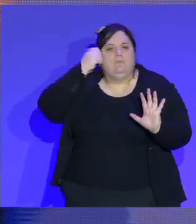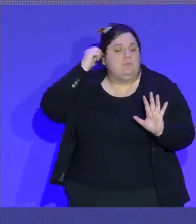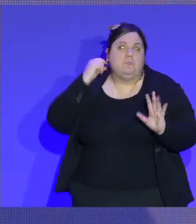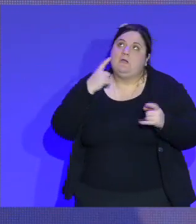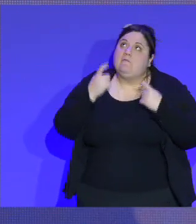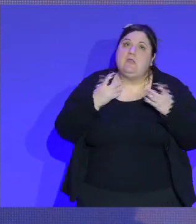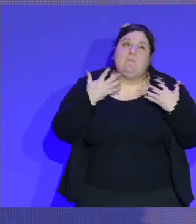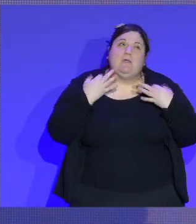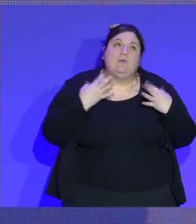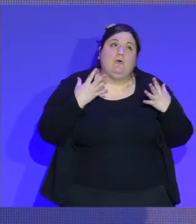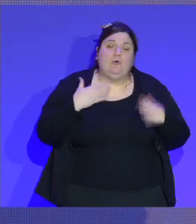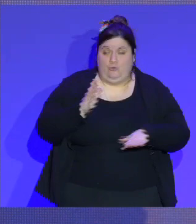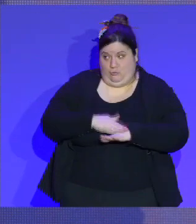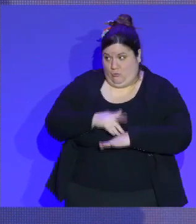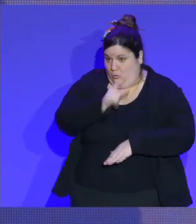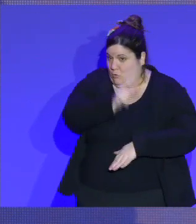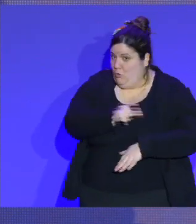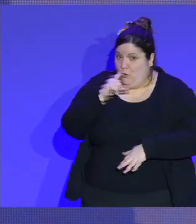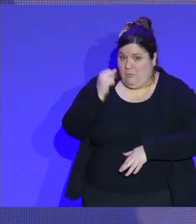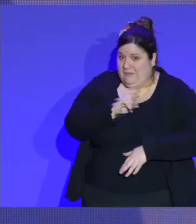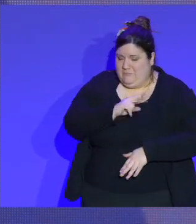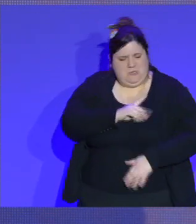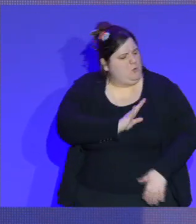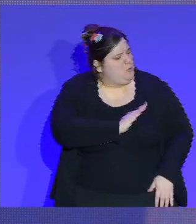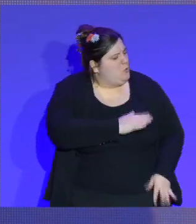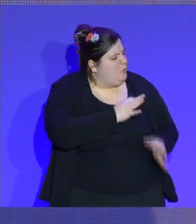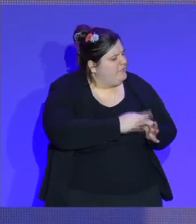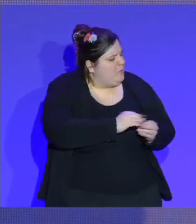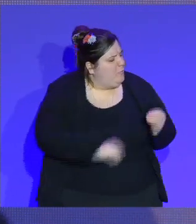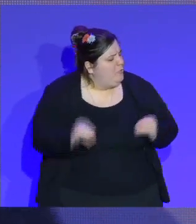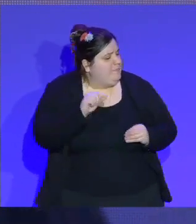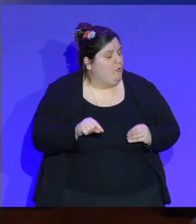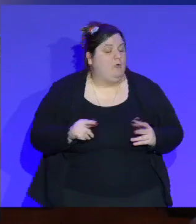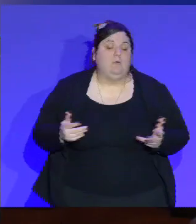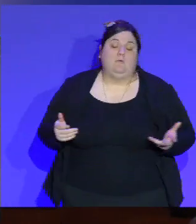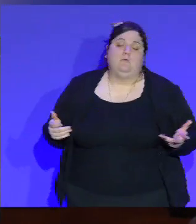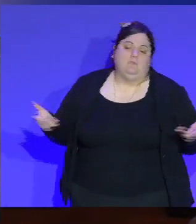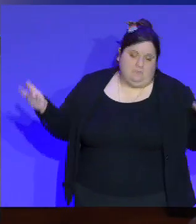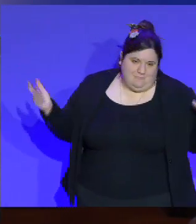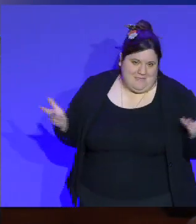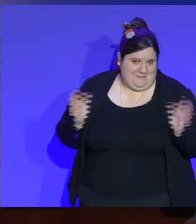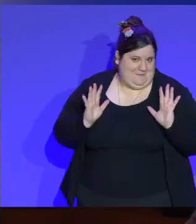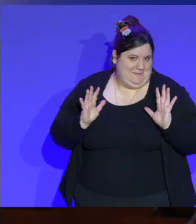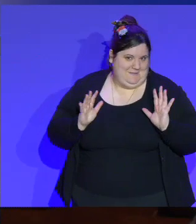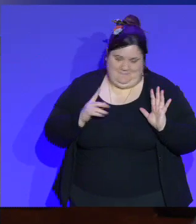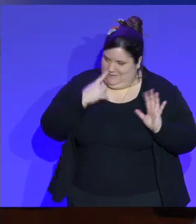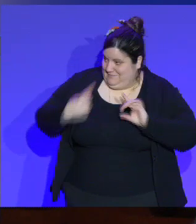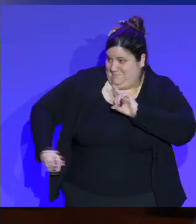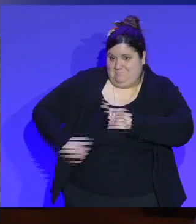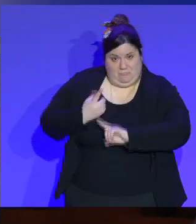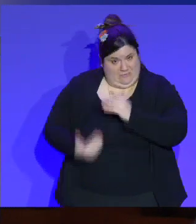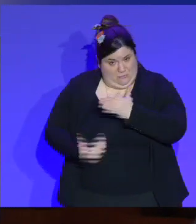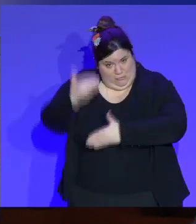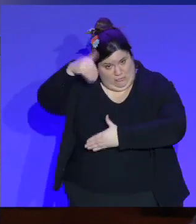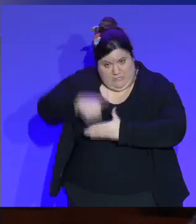printemps. Régis m'a garantie que c'est mieux en septembre. Mais qu'on ait un grand moment